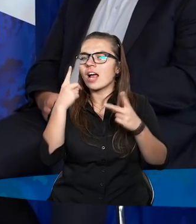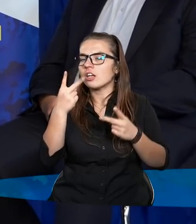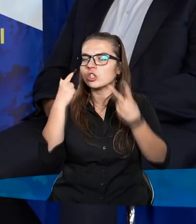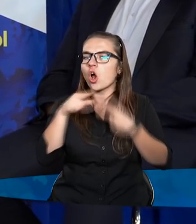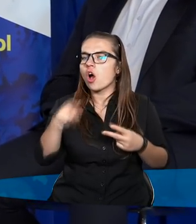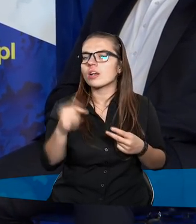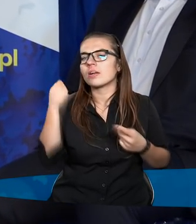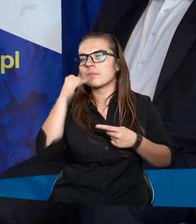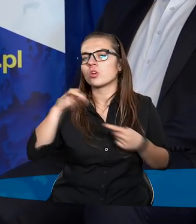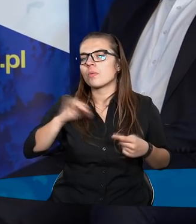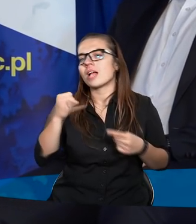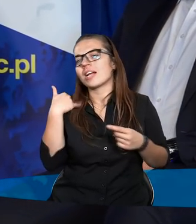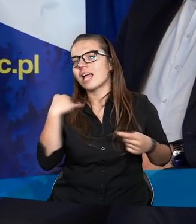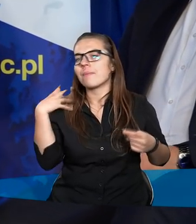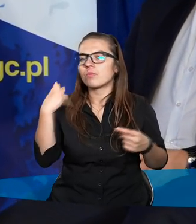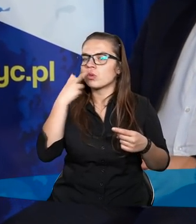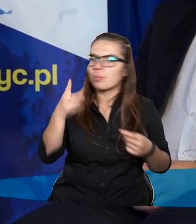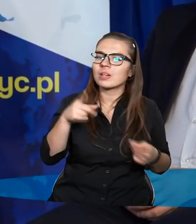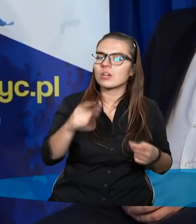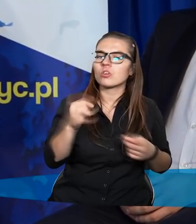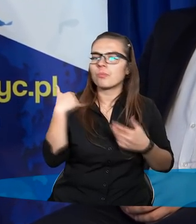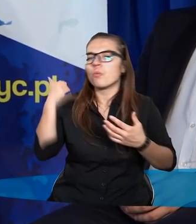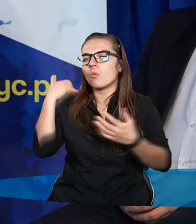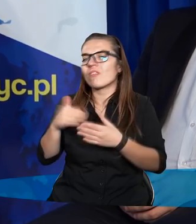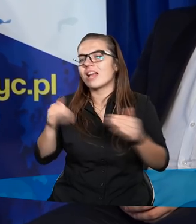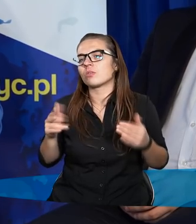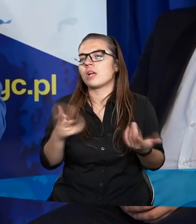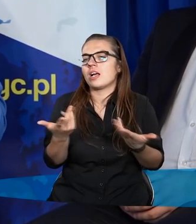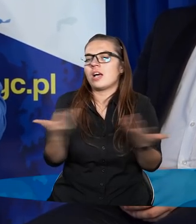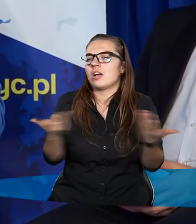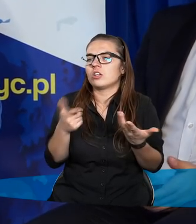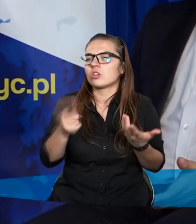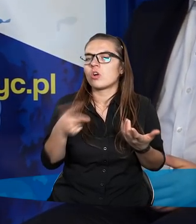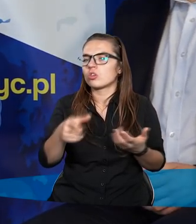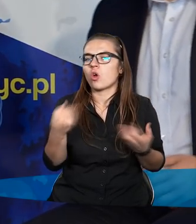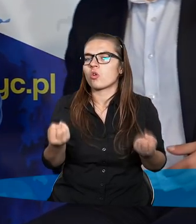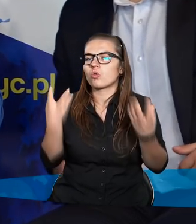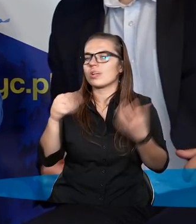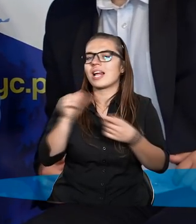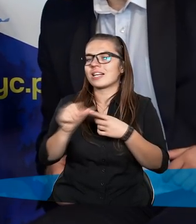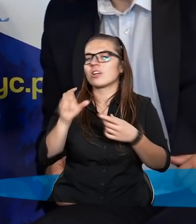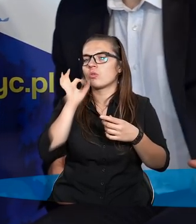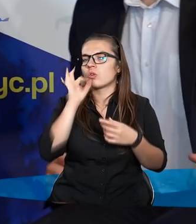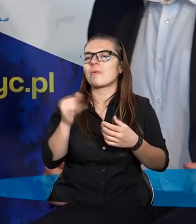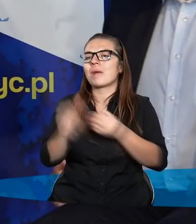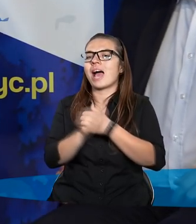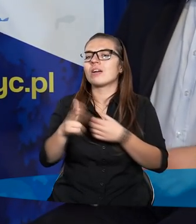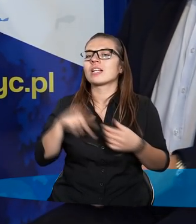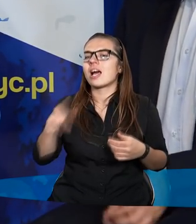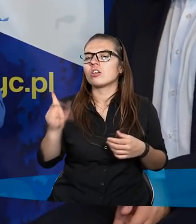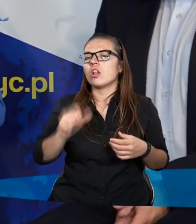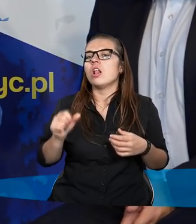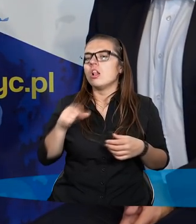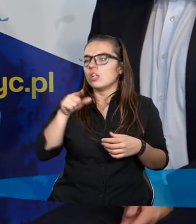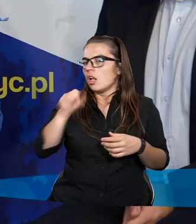tym, to myślą sobie, no ja jakbym zobaczył taki cud, to bym uwierzył. Ale wiecie co, ale cuda nie są zbyt dobrym argumentem na to, że